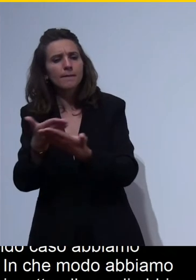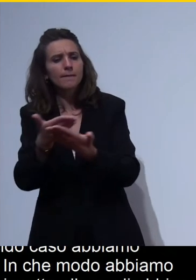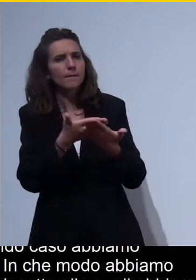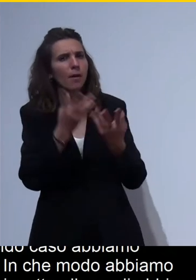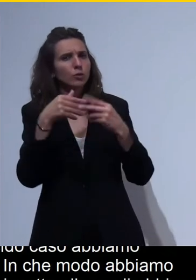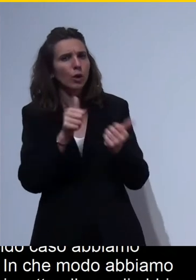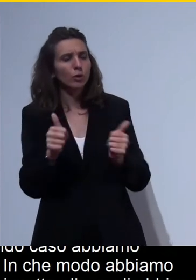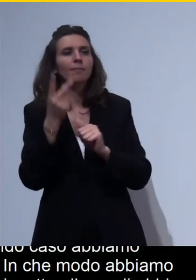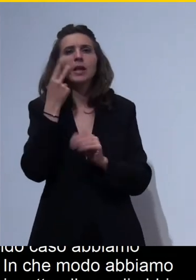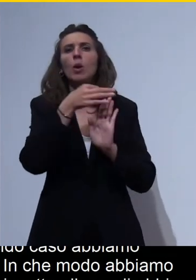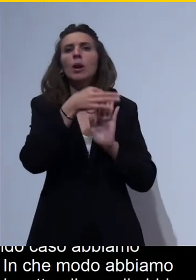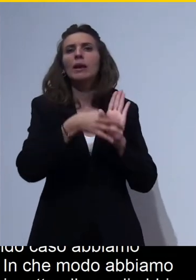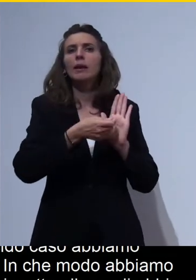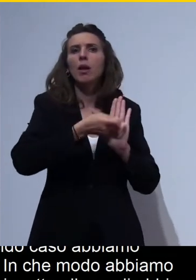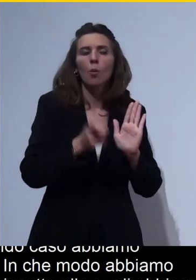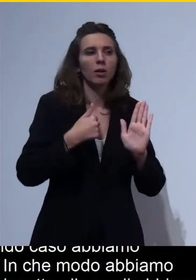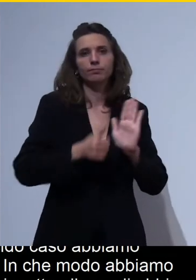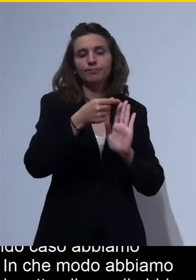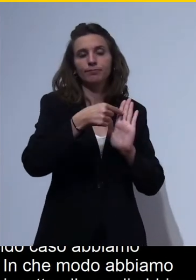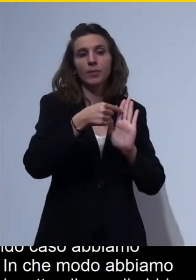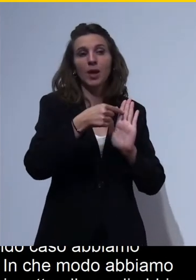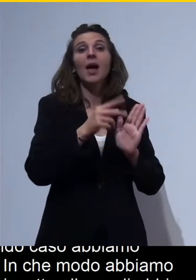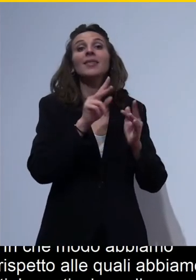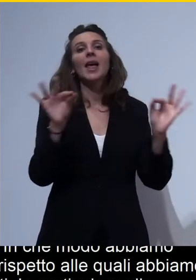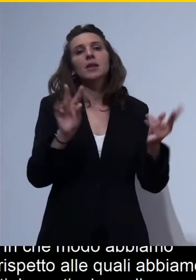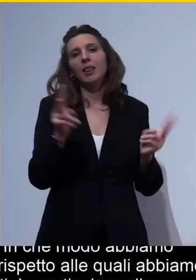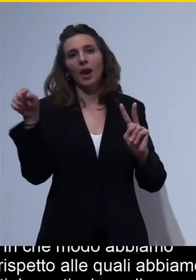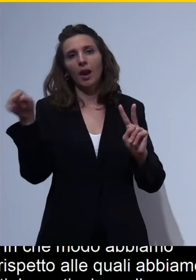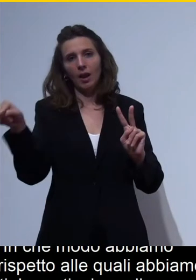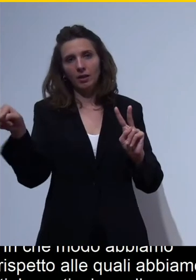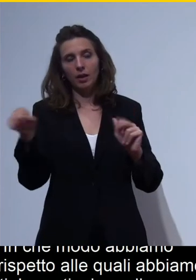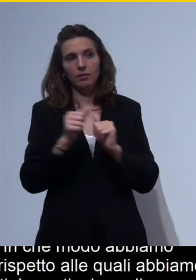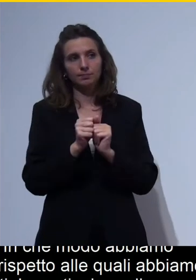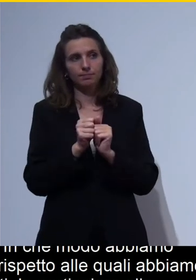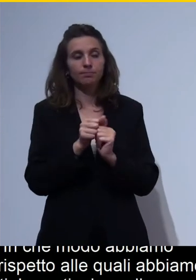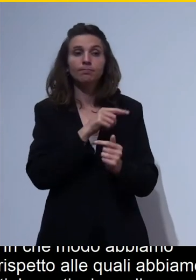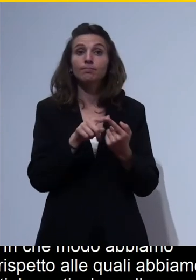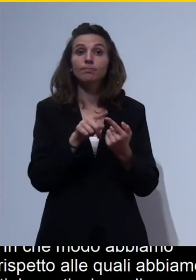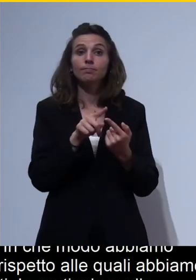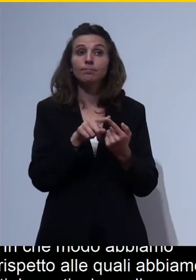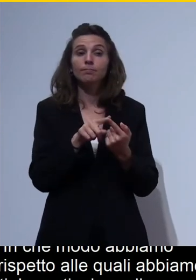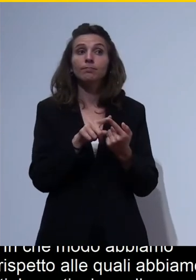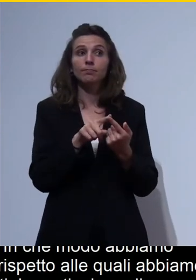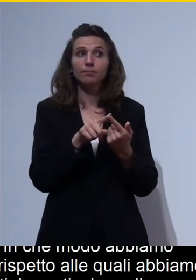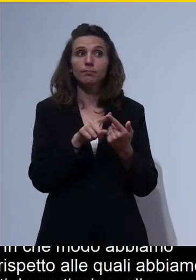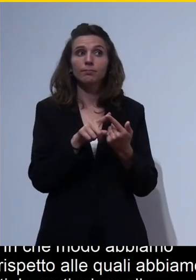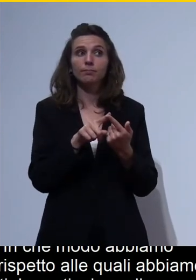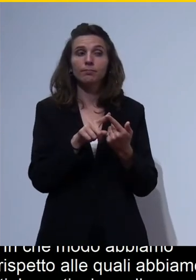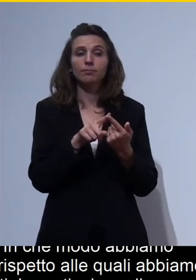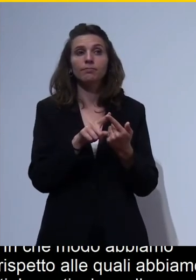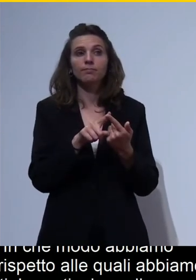riferiti. In particolare alla presenza di testi alternativi, alla presenza di media